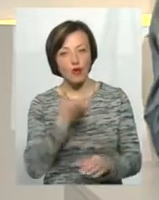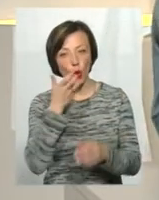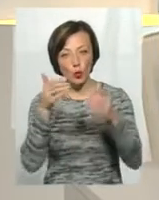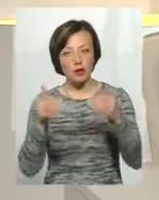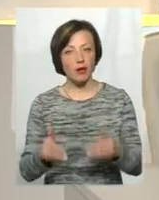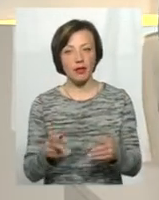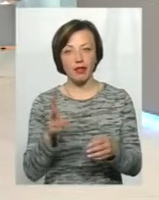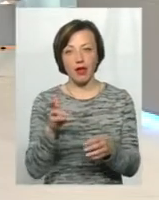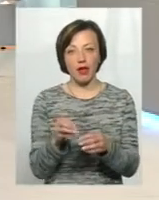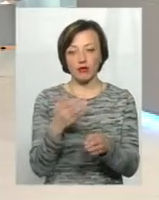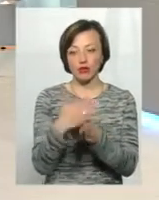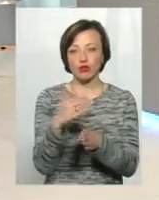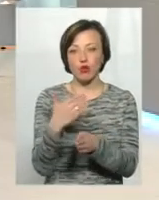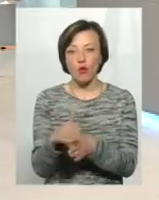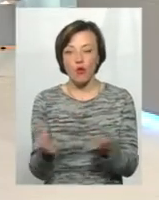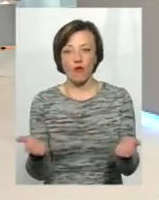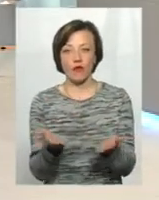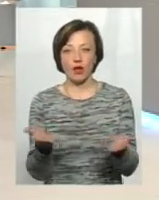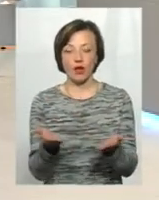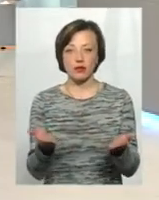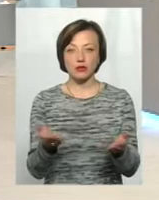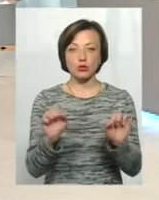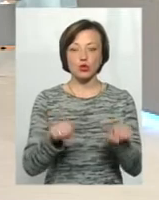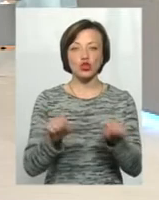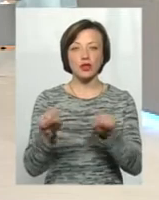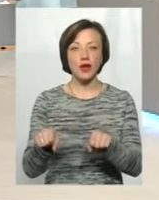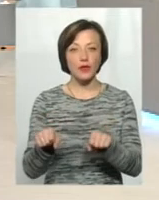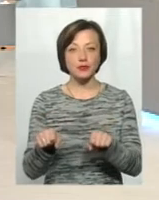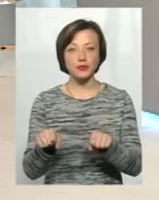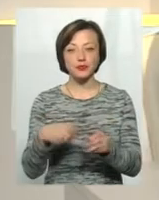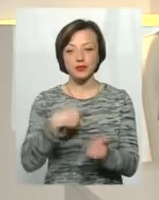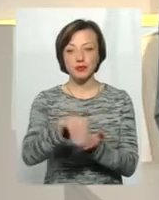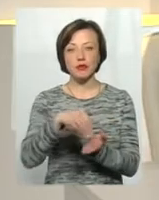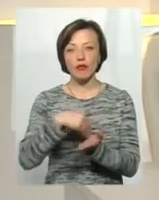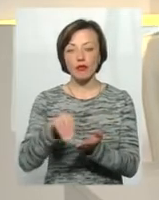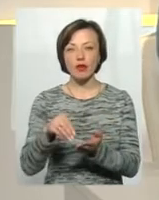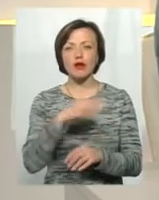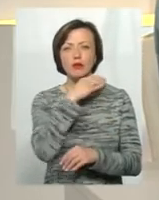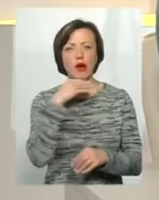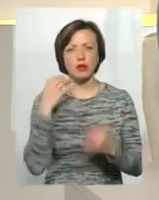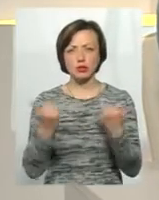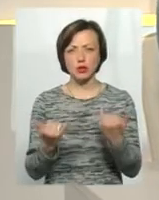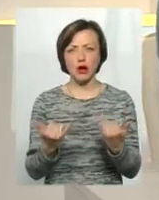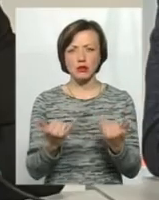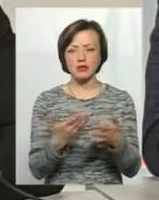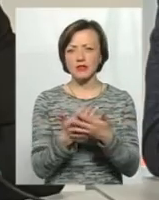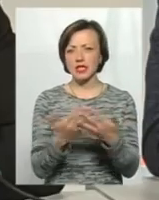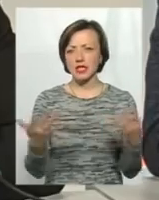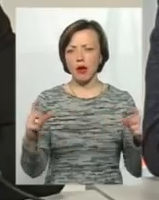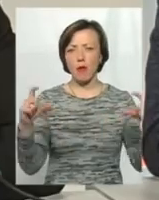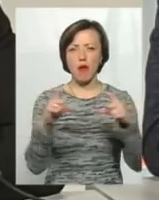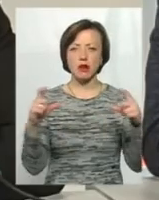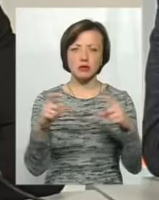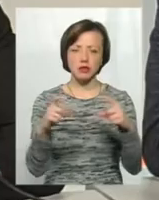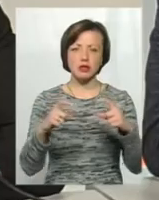не клаптикове якесь, чи можливо закуплення, тому що дуже багато зараз в різних магазинах,